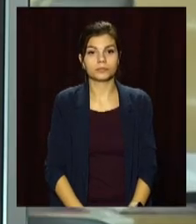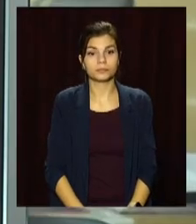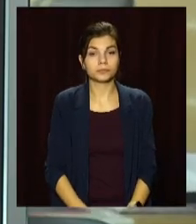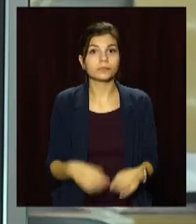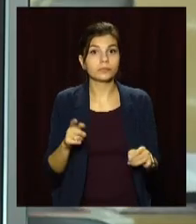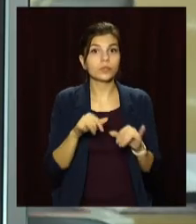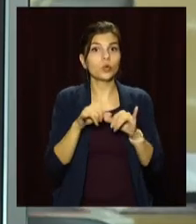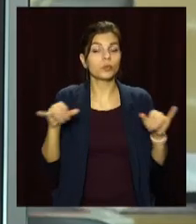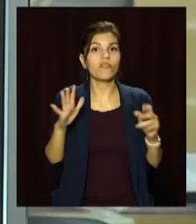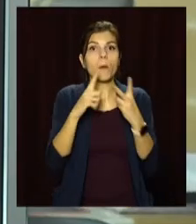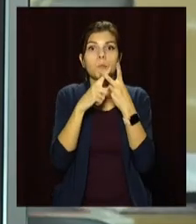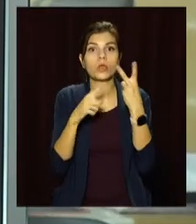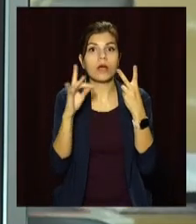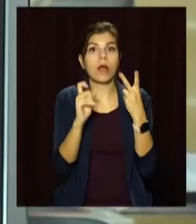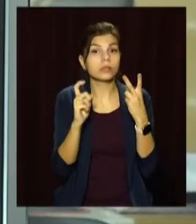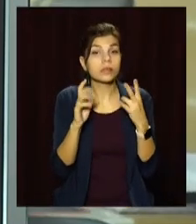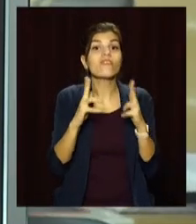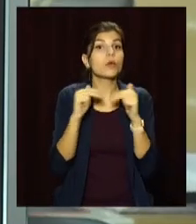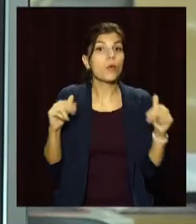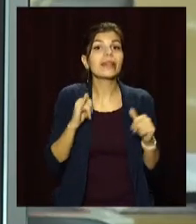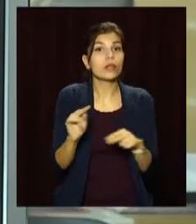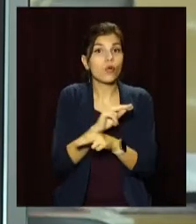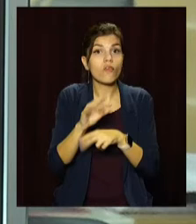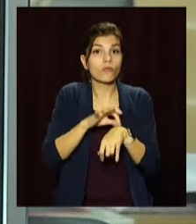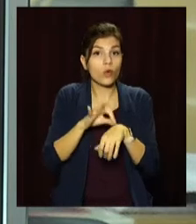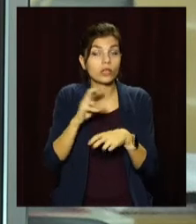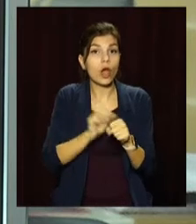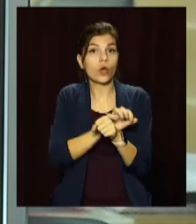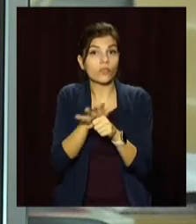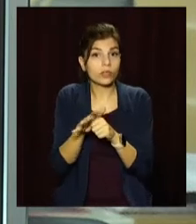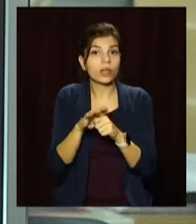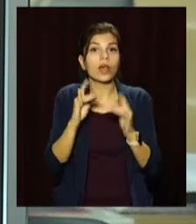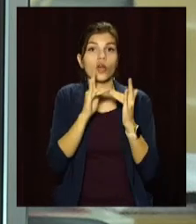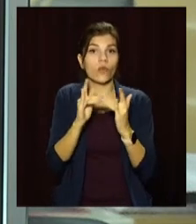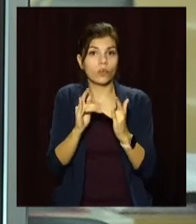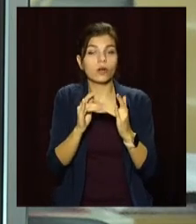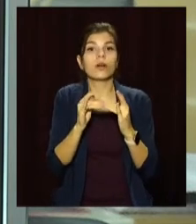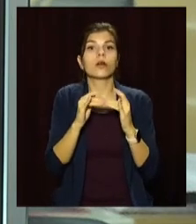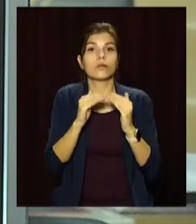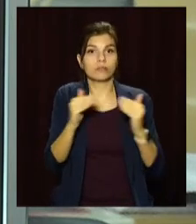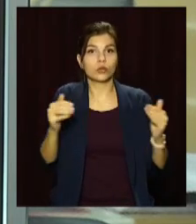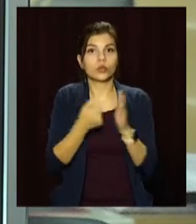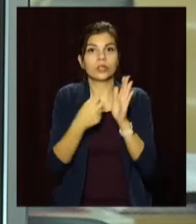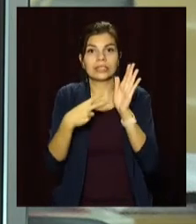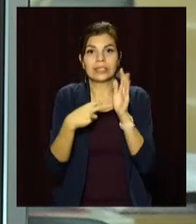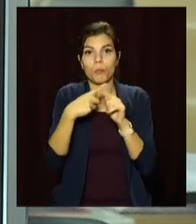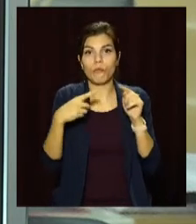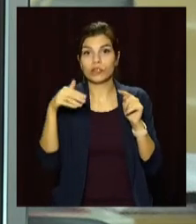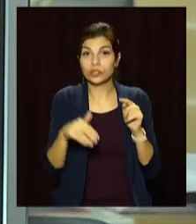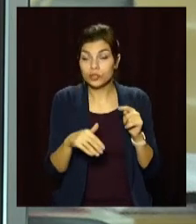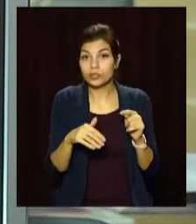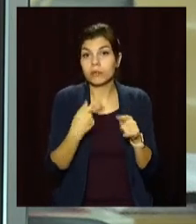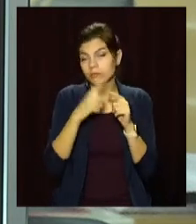Збільшать півтора разу. На Дніпропетровщині для лікування хворих на ковід кількість ліжок наростять до 7,5 тисяч.